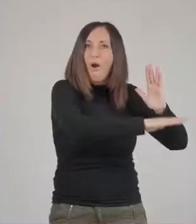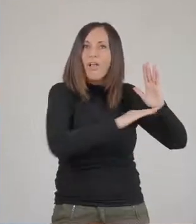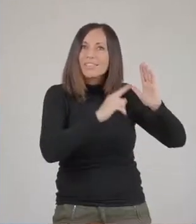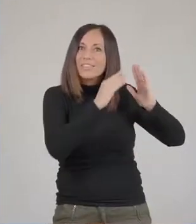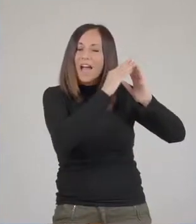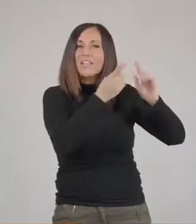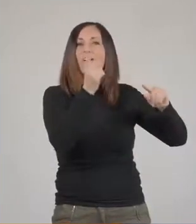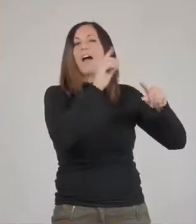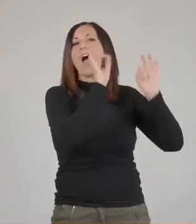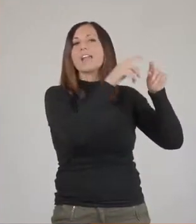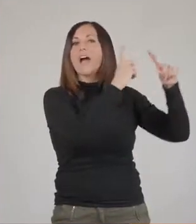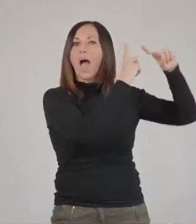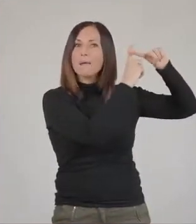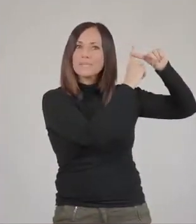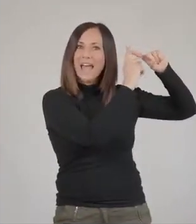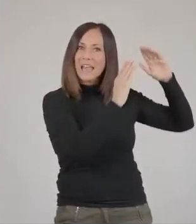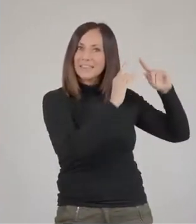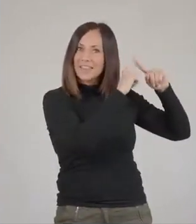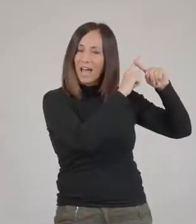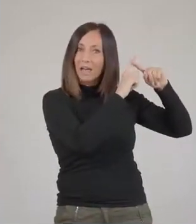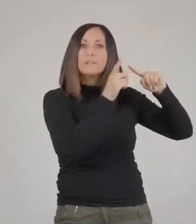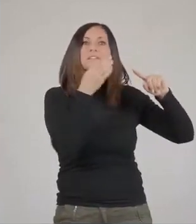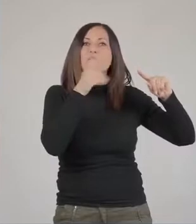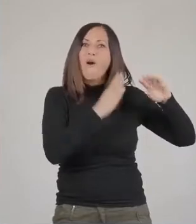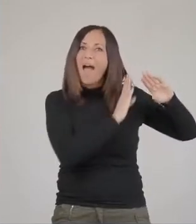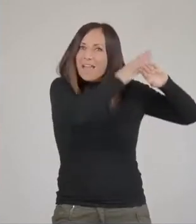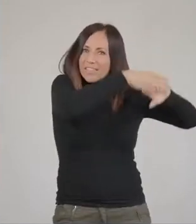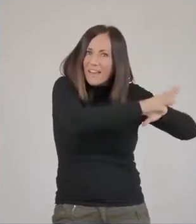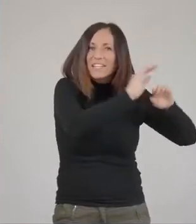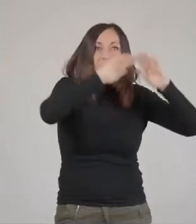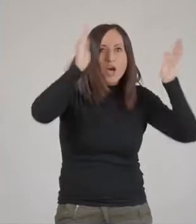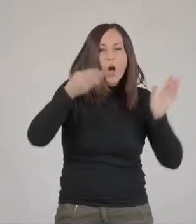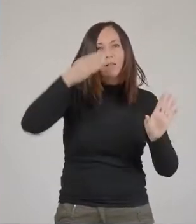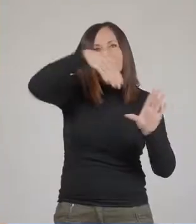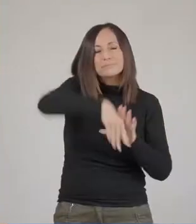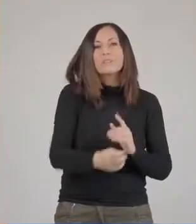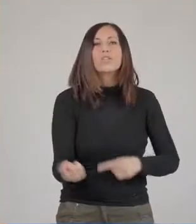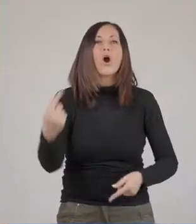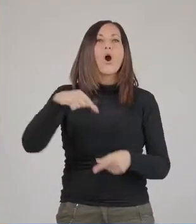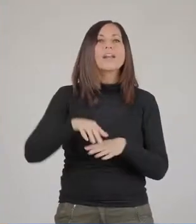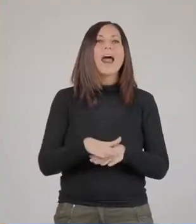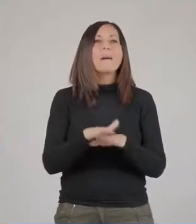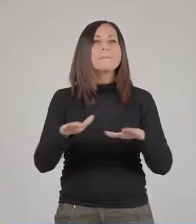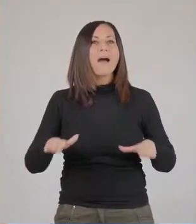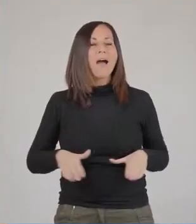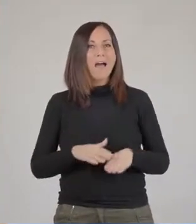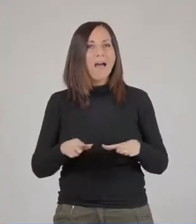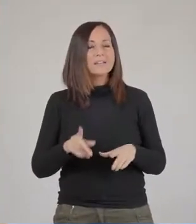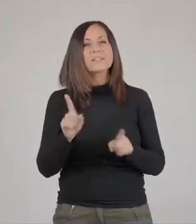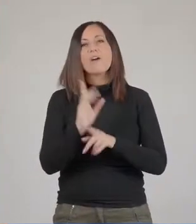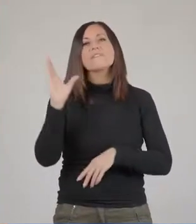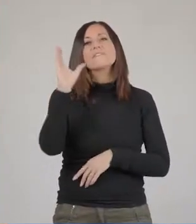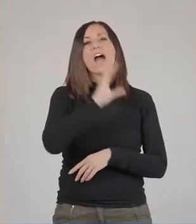submontane e poi montane fino all'amiata per poi attraversare appunto una grotta e tornare verso il mare. Quindi è una specie di viaggio